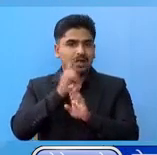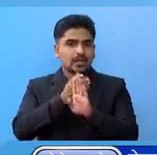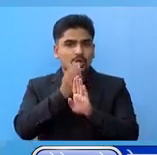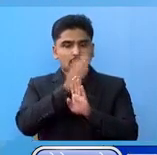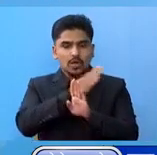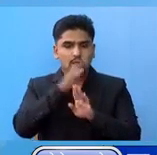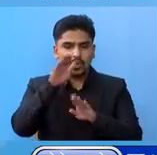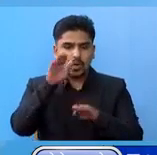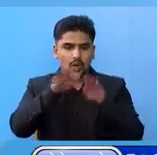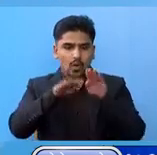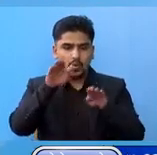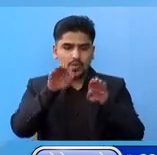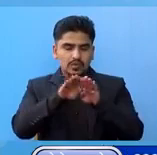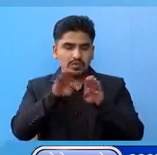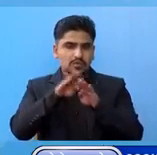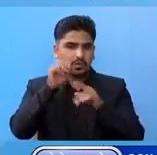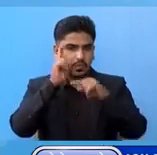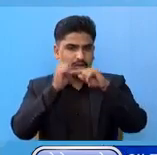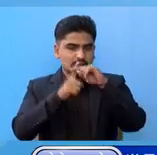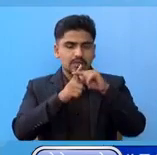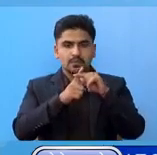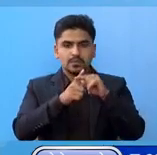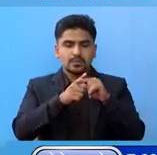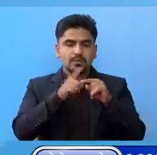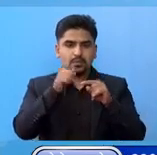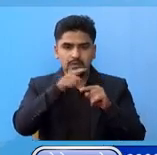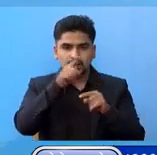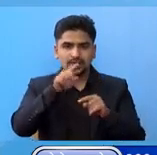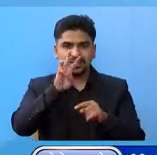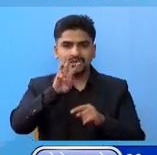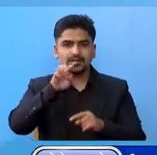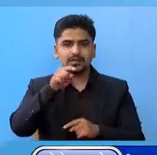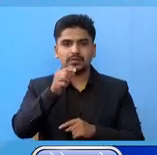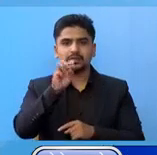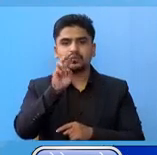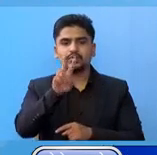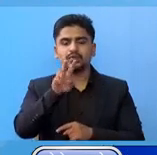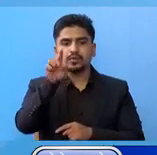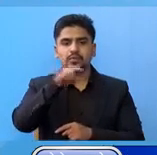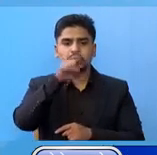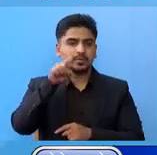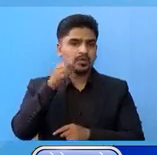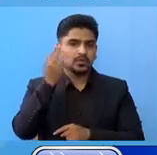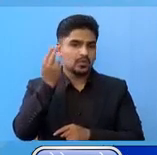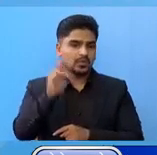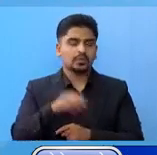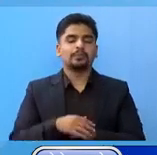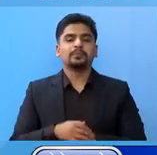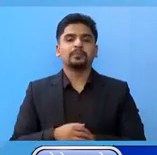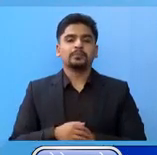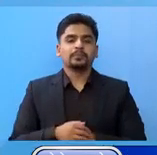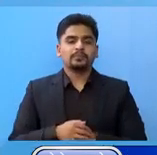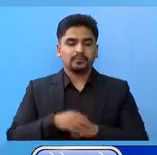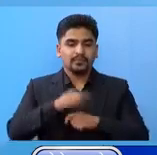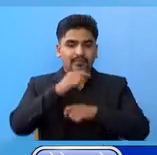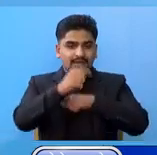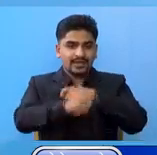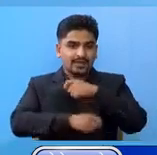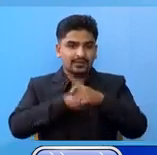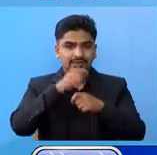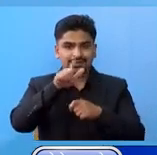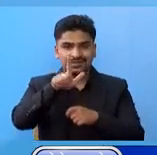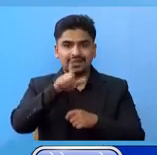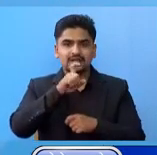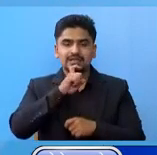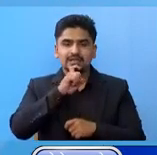पोजि प्रतिशत रहे को छा एसे गरी स्रावन 7 गते